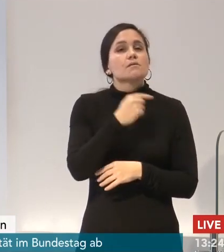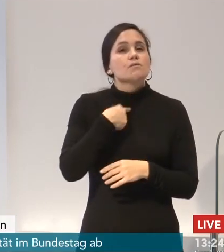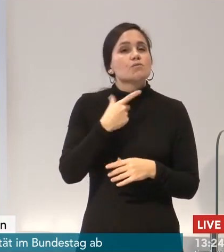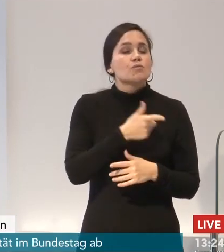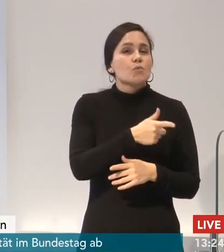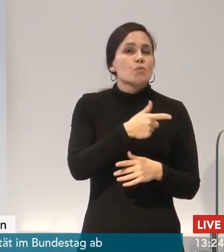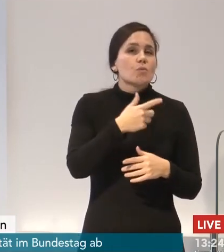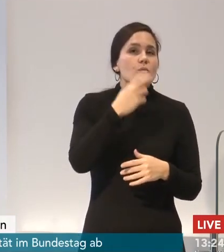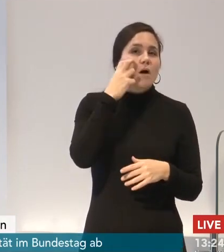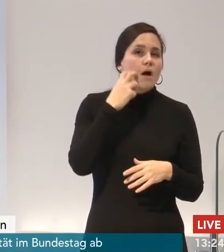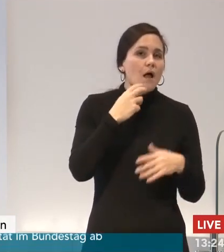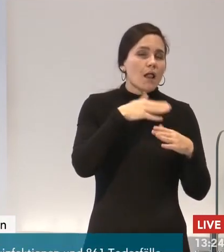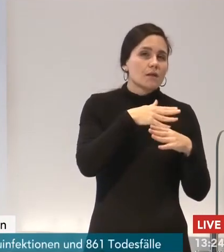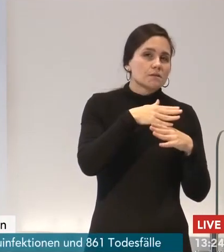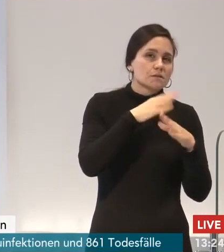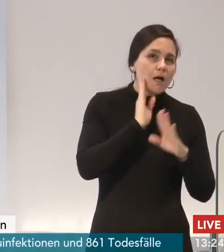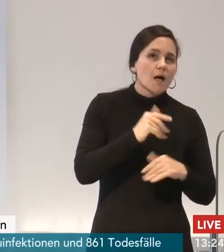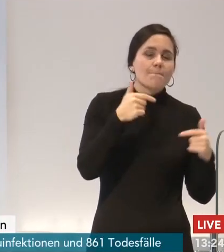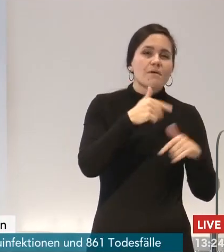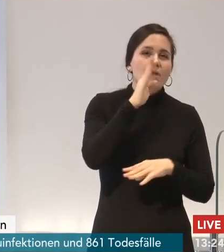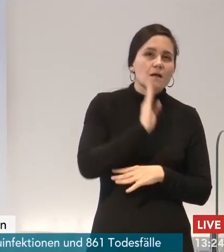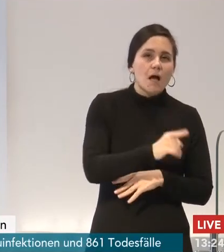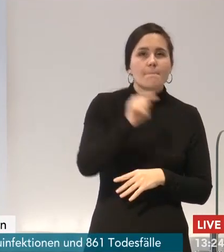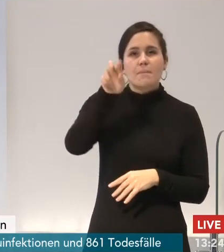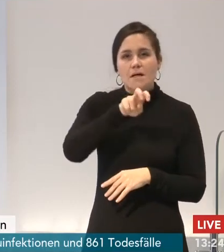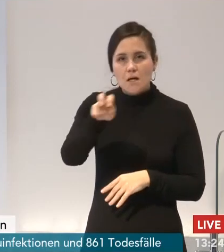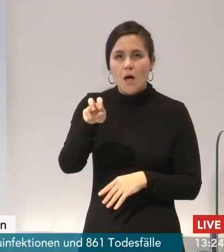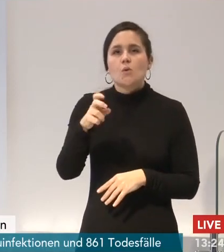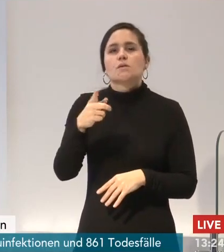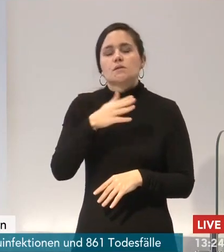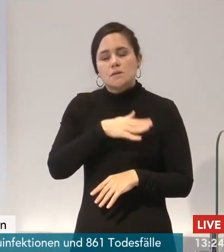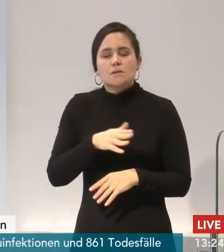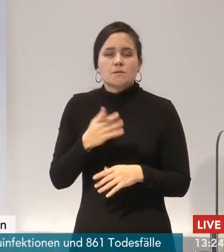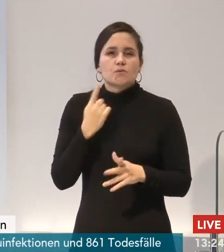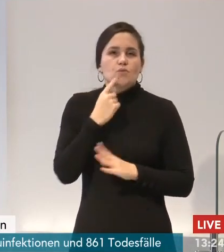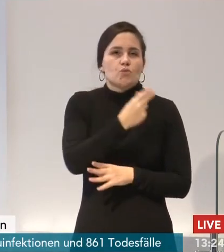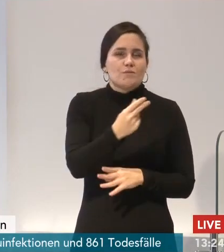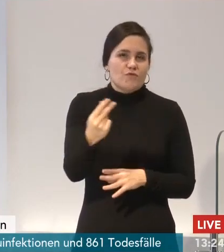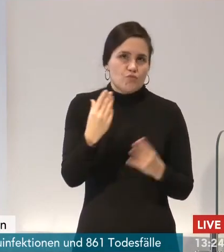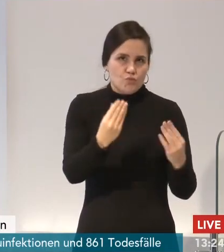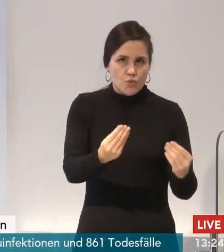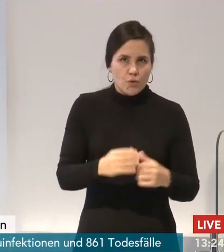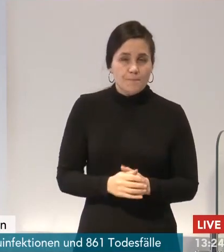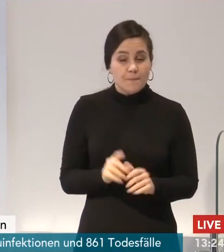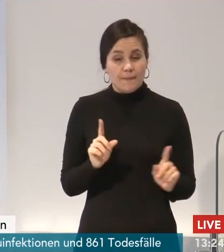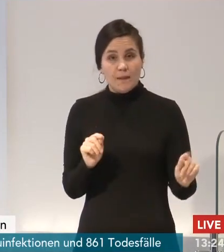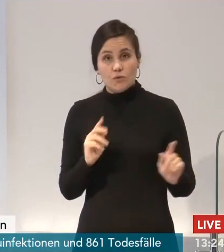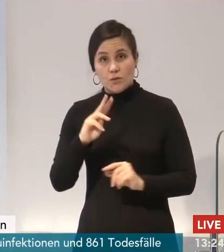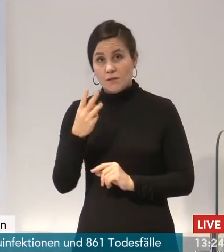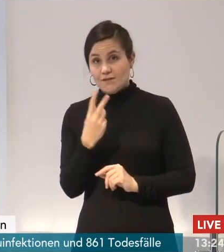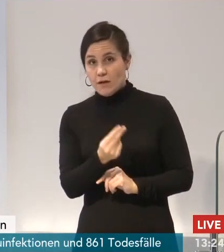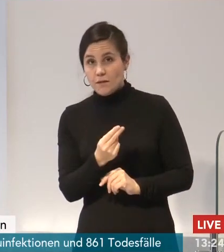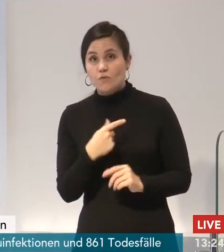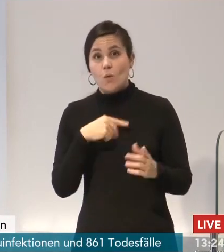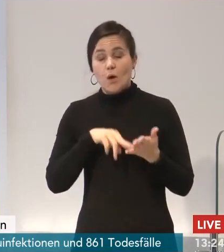umfänglich wie möglich zu impfen. Also das heißt, dass wir auch die Zweitimpfung zeitnah und absolut verlässlich